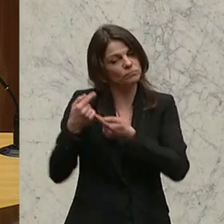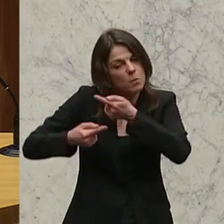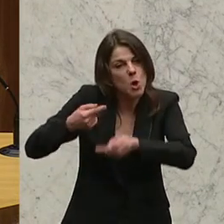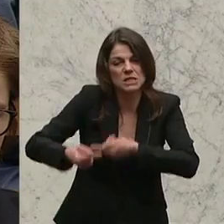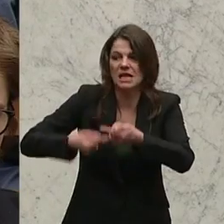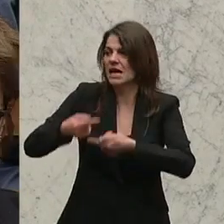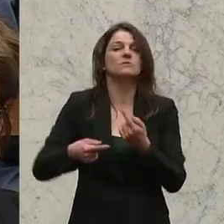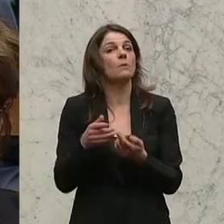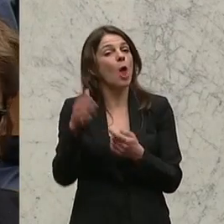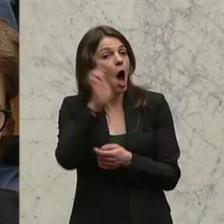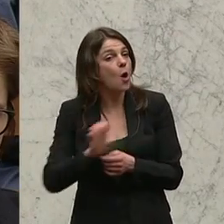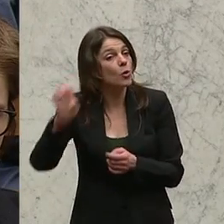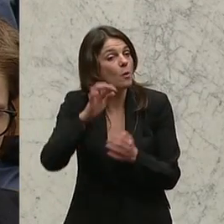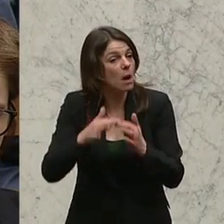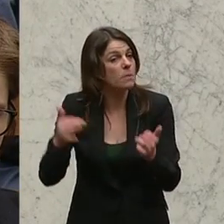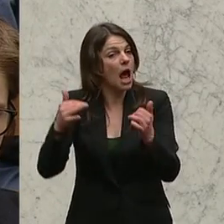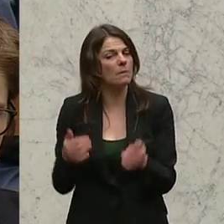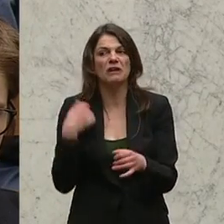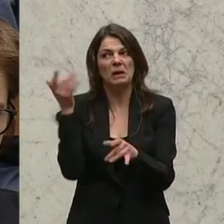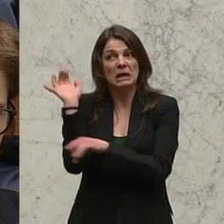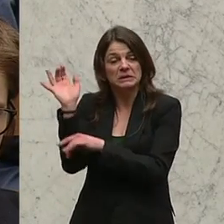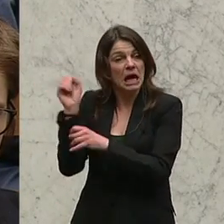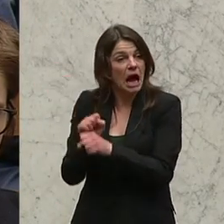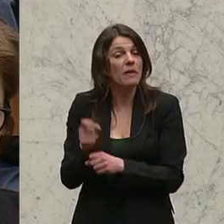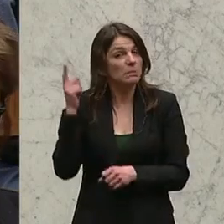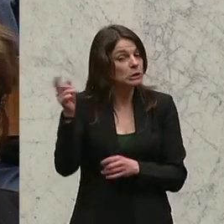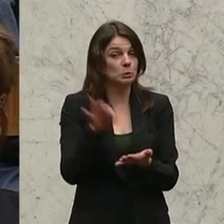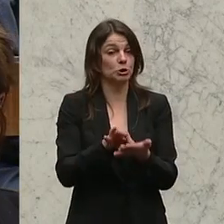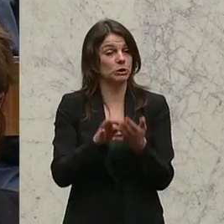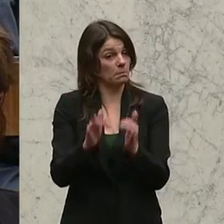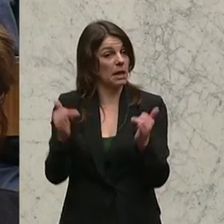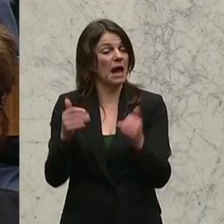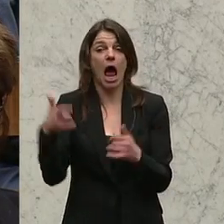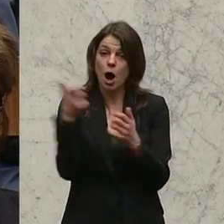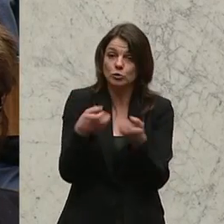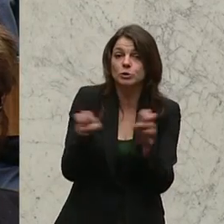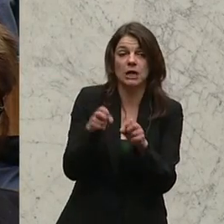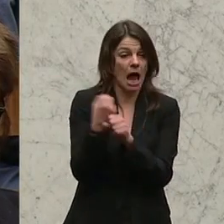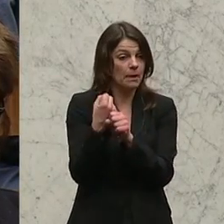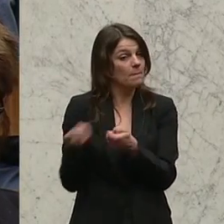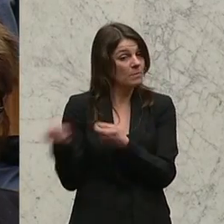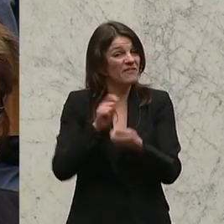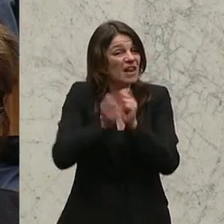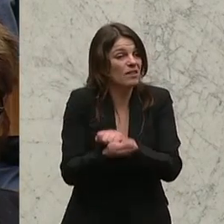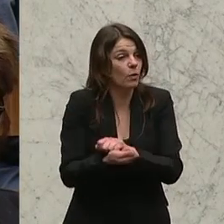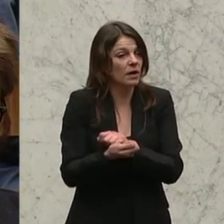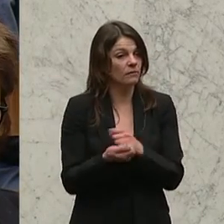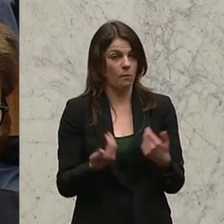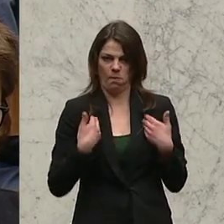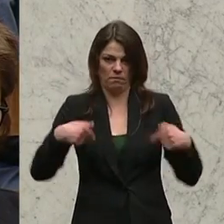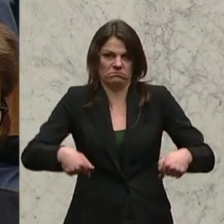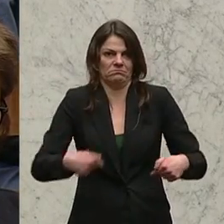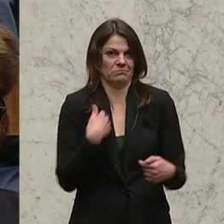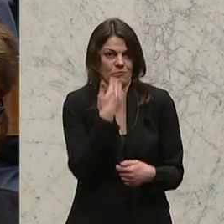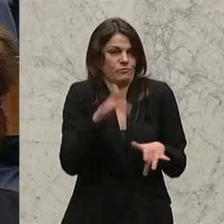Prozess. Das Europaparlament, das kann man auch viel kritisieren, aber es ist ein klassisches Parlament, wo Ausschussarbeit wirklich zur Veränderung führt. Das haben wir hier